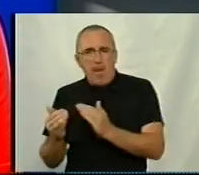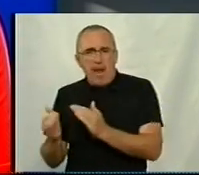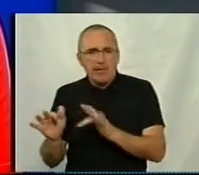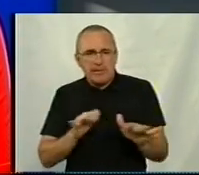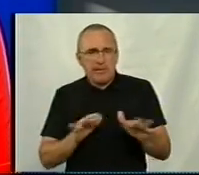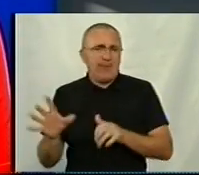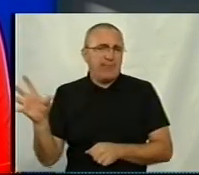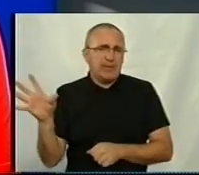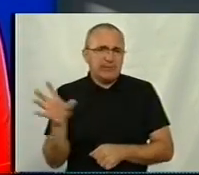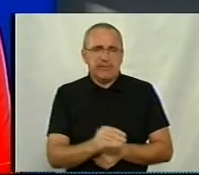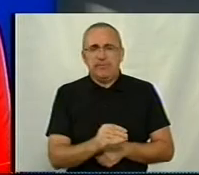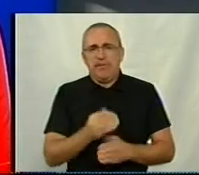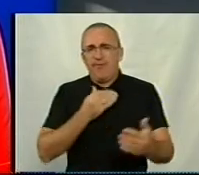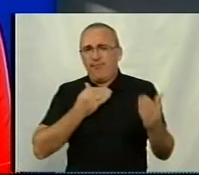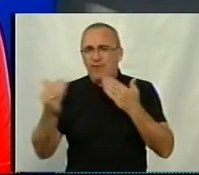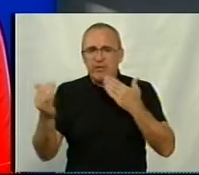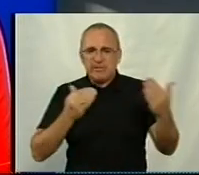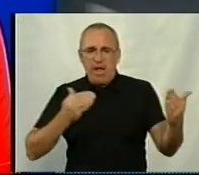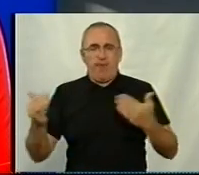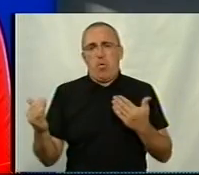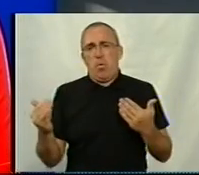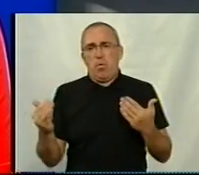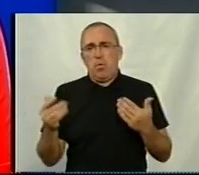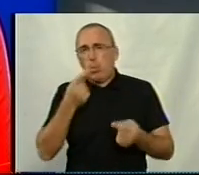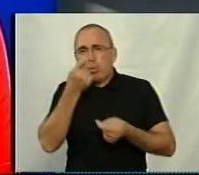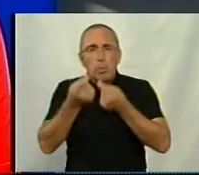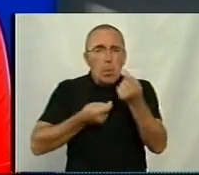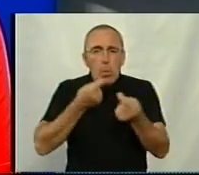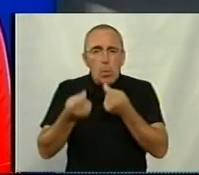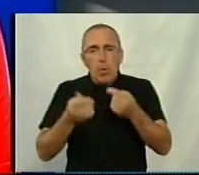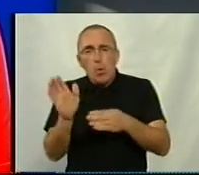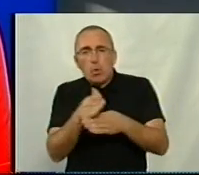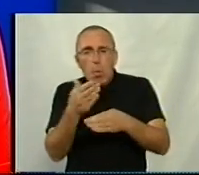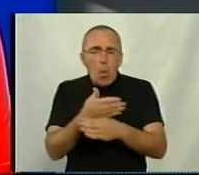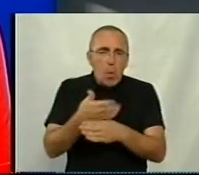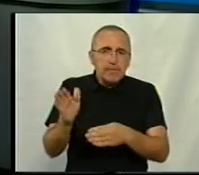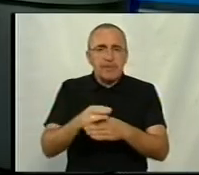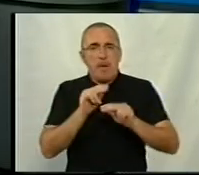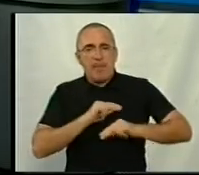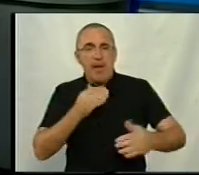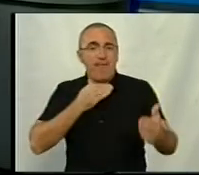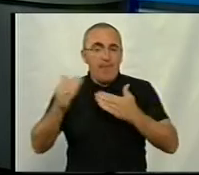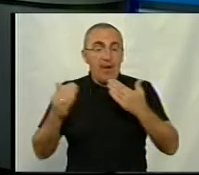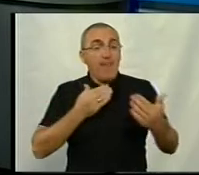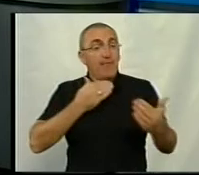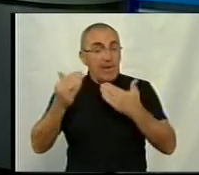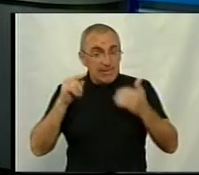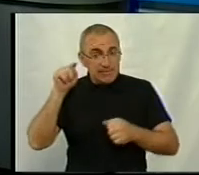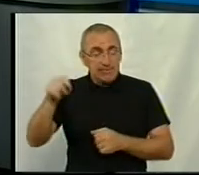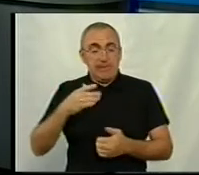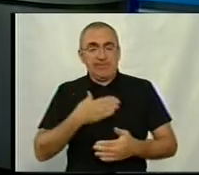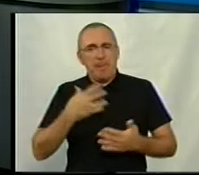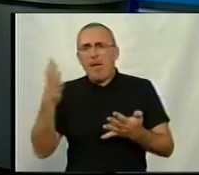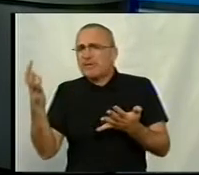виставкові нюанси і розділи, в яких працює виставка, тому на виставці себе